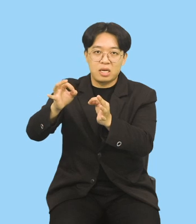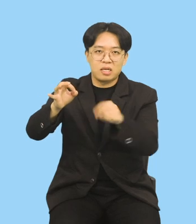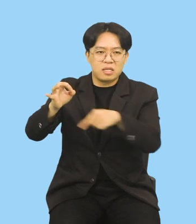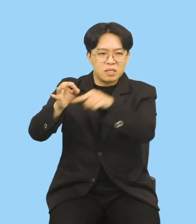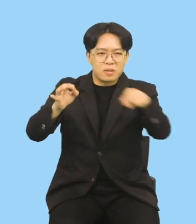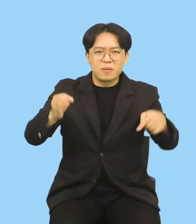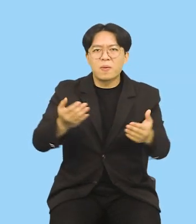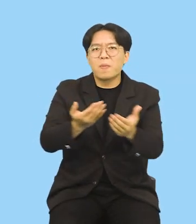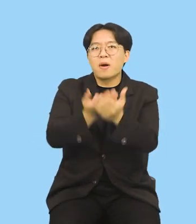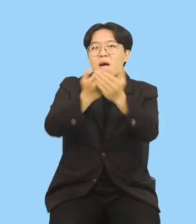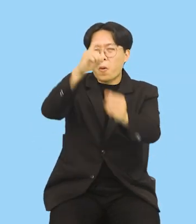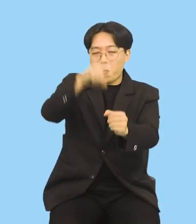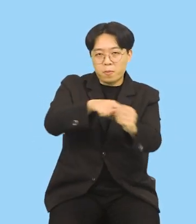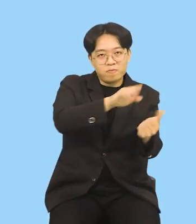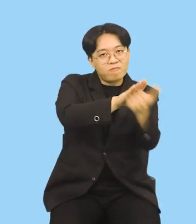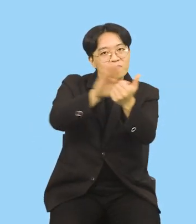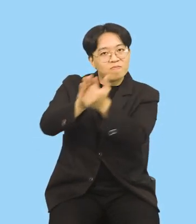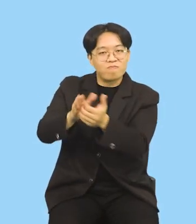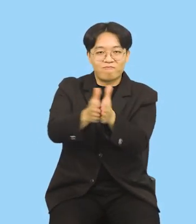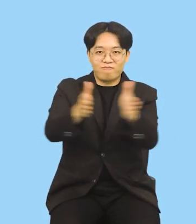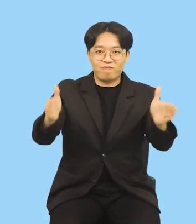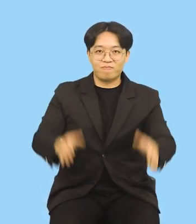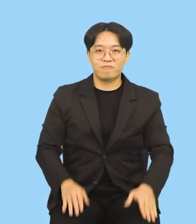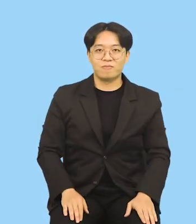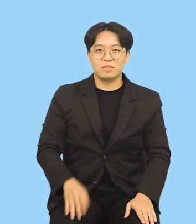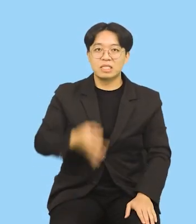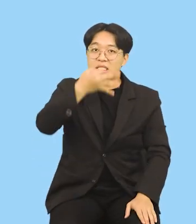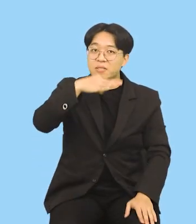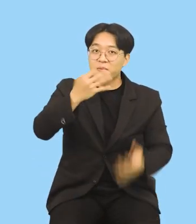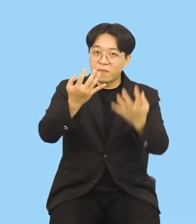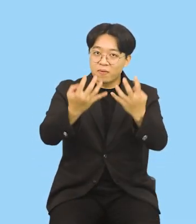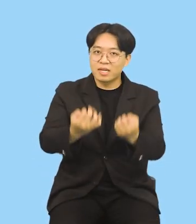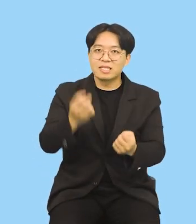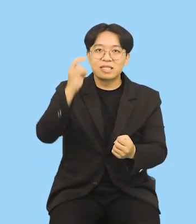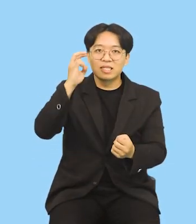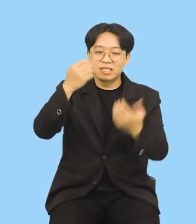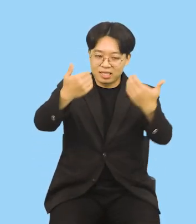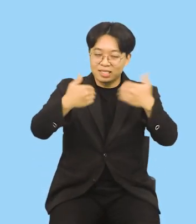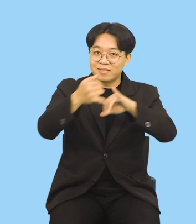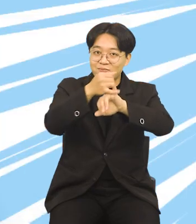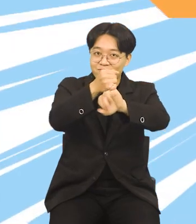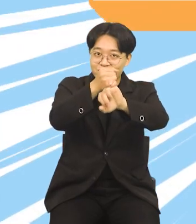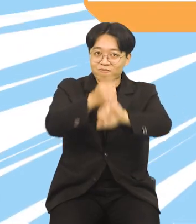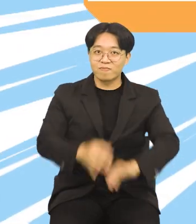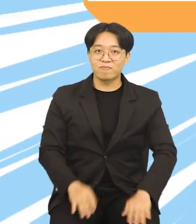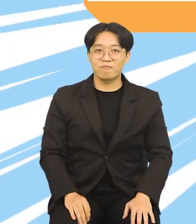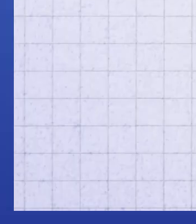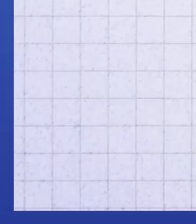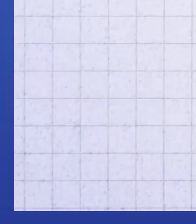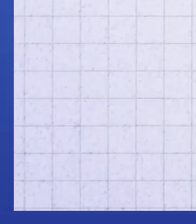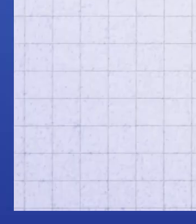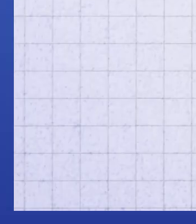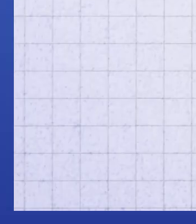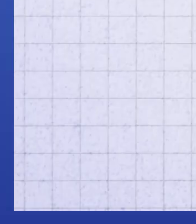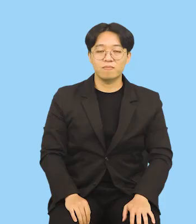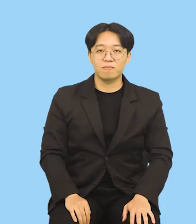활성화를 위한 맞춤형 정책을 추진합니다. 아마 해당되는 혜택이 많을 테니까요. 집중해주세요.